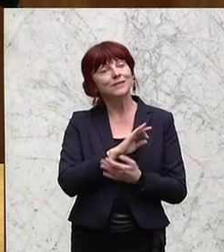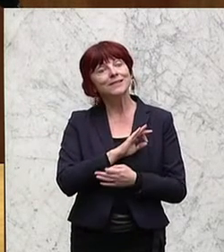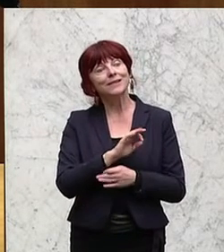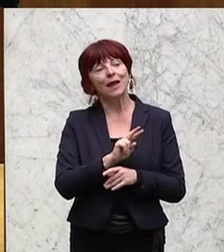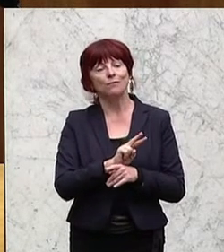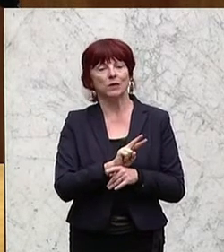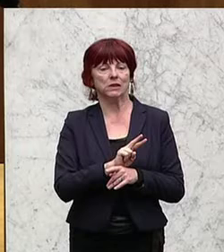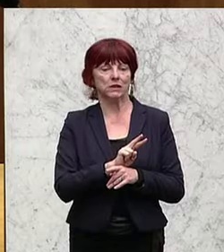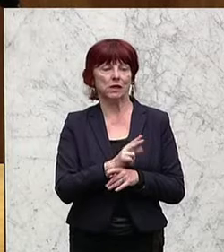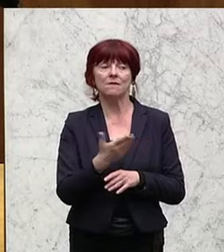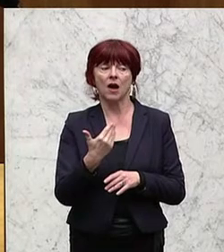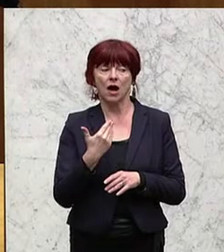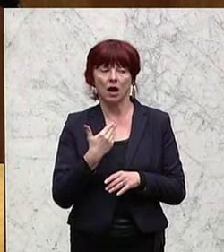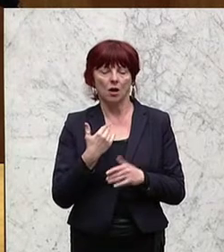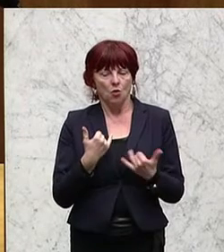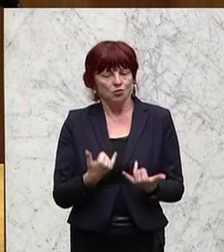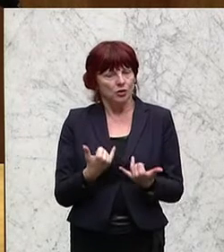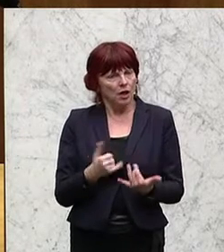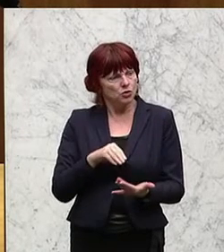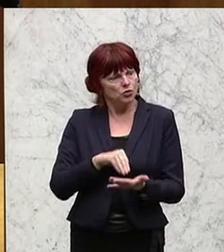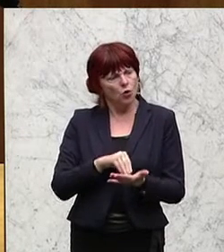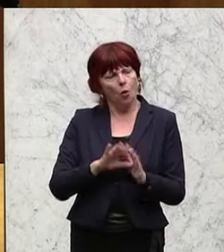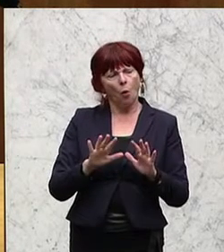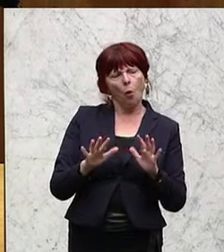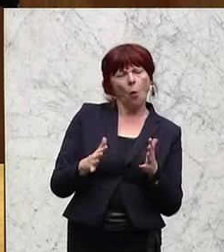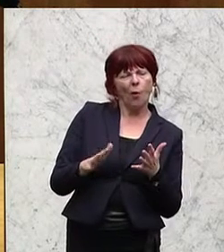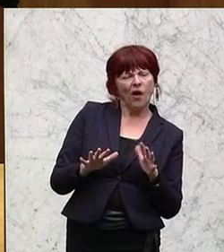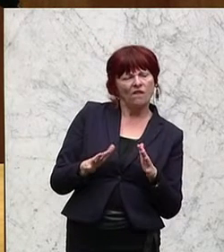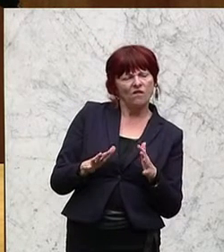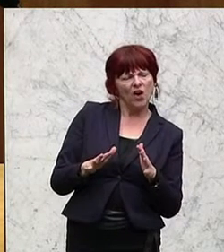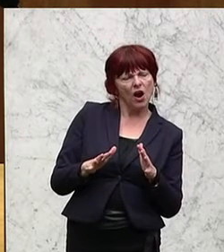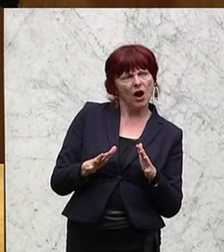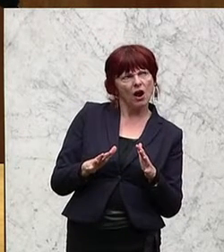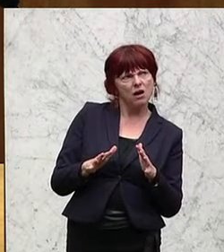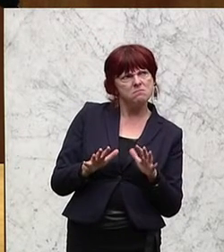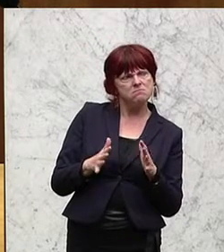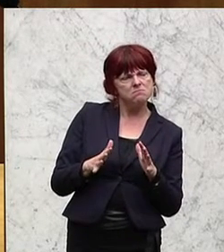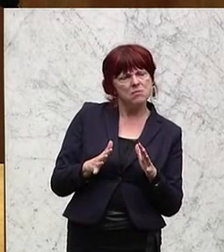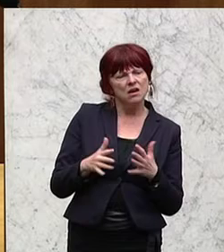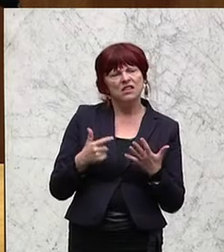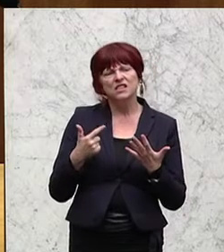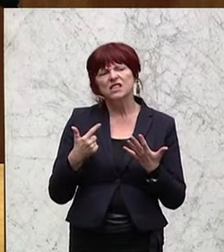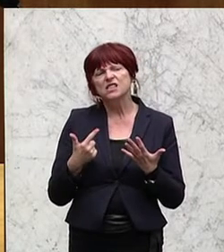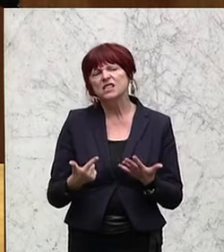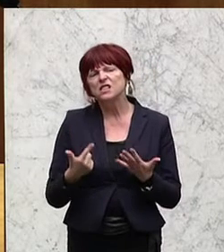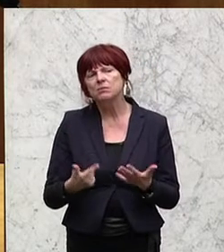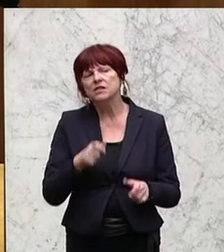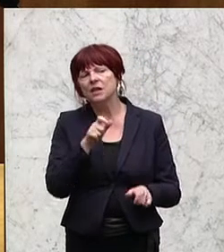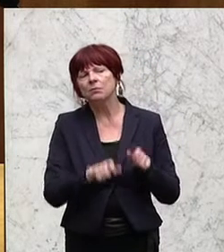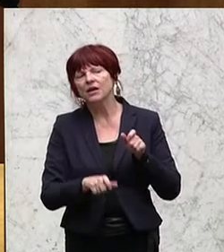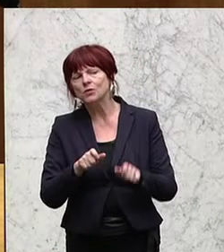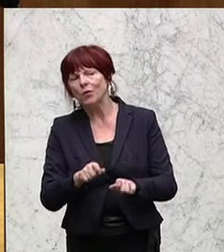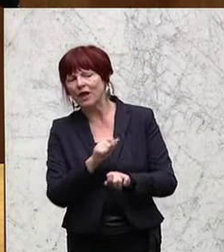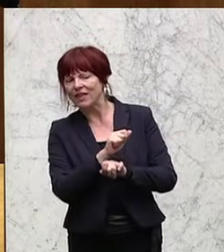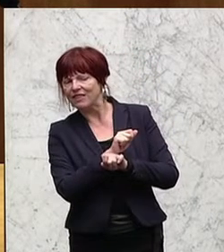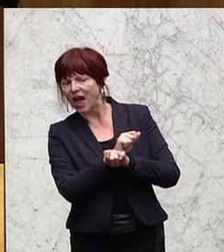gewesen und haben derzeit immer noch so circa, ich kann es Ihnen nur ungefähr sagen, an die 70 Personen in den Haft